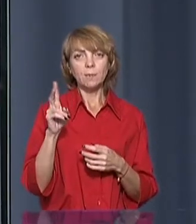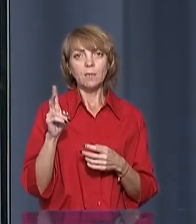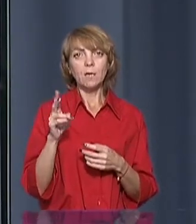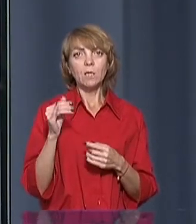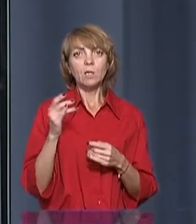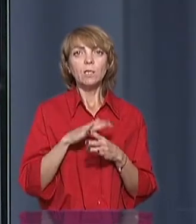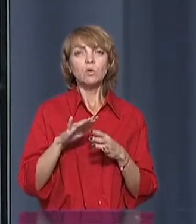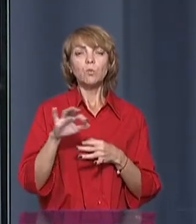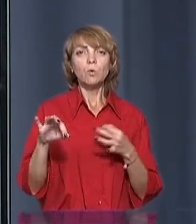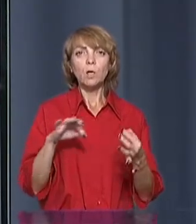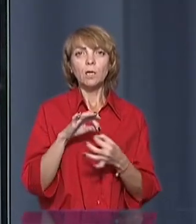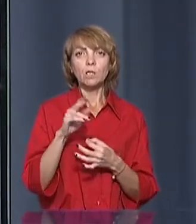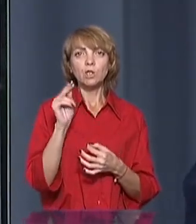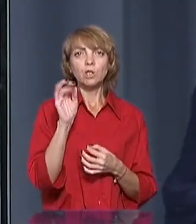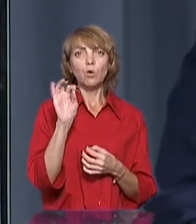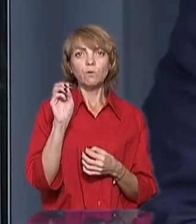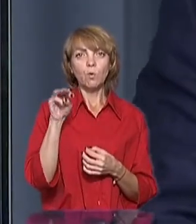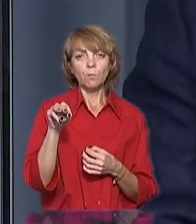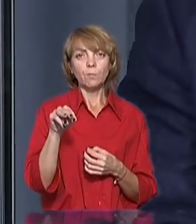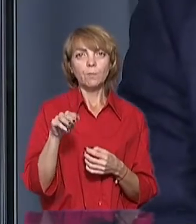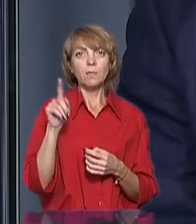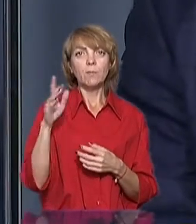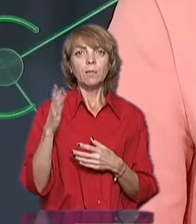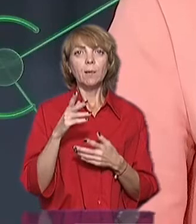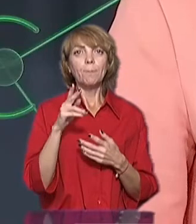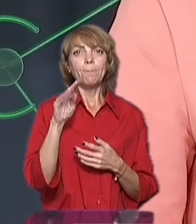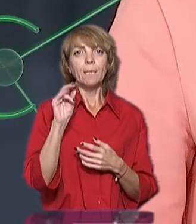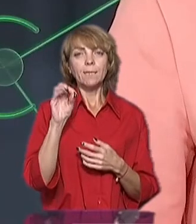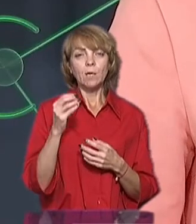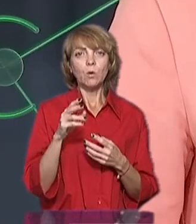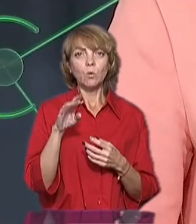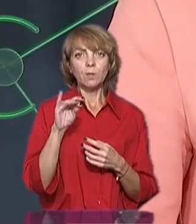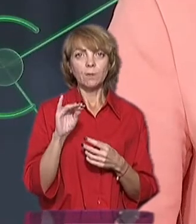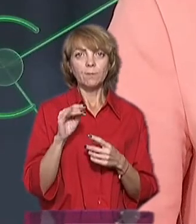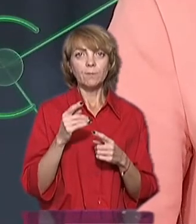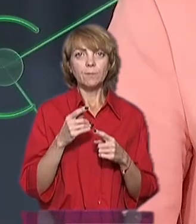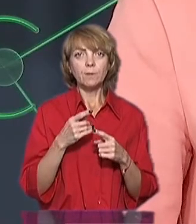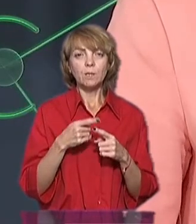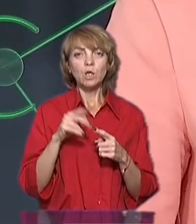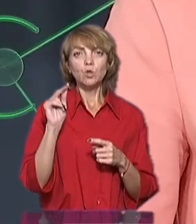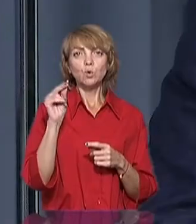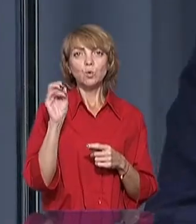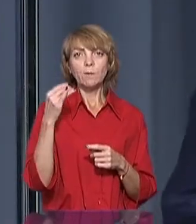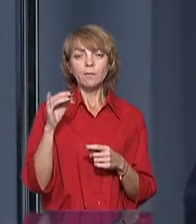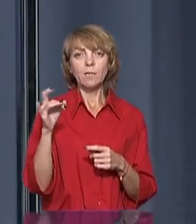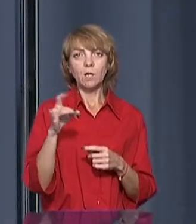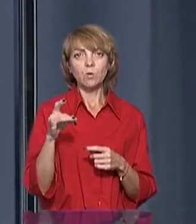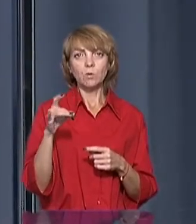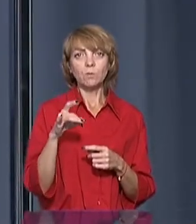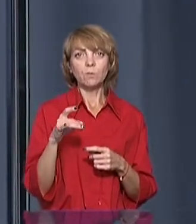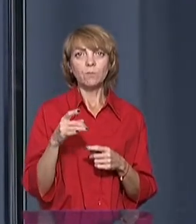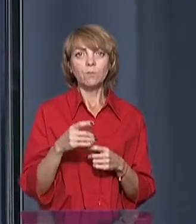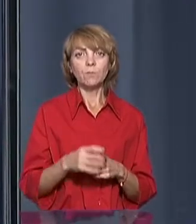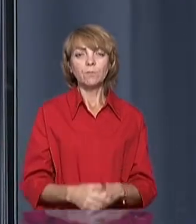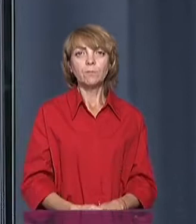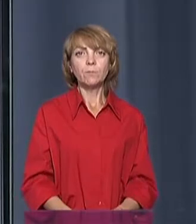реалізується проєкт в Чкаловській, там, де пилетні котлы. Тому що... Це Чугуевський район? Чугуевський район, Чкаловського ТГ,